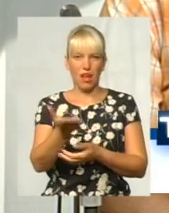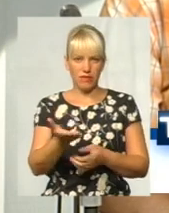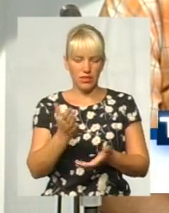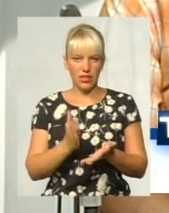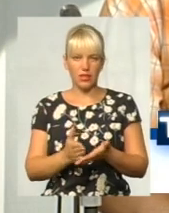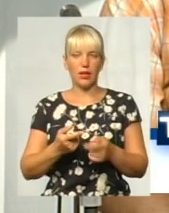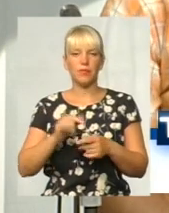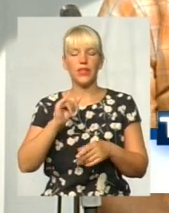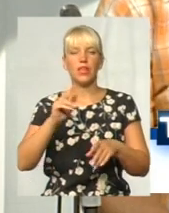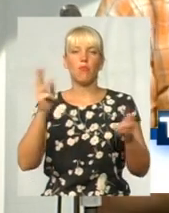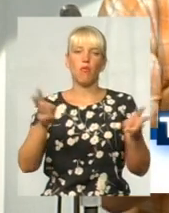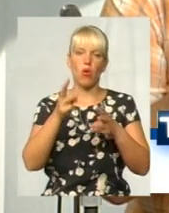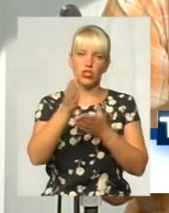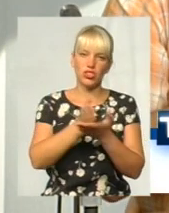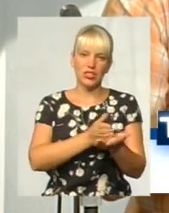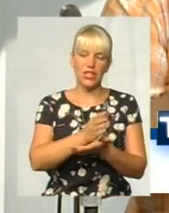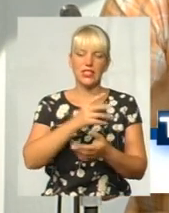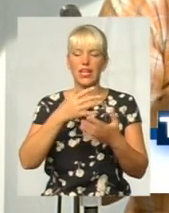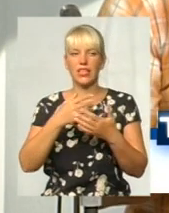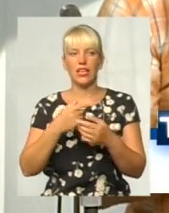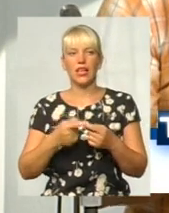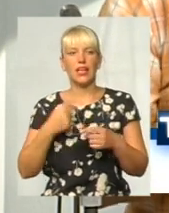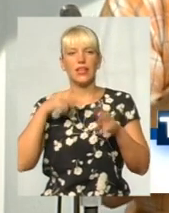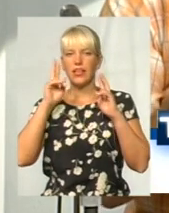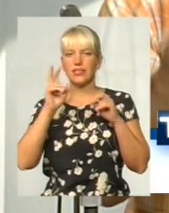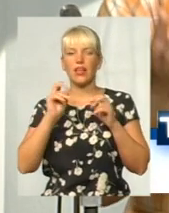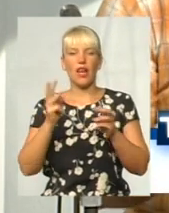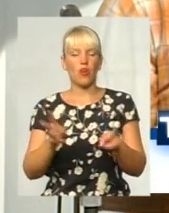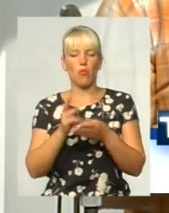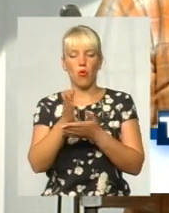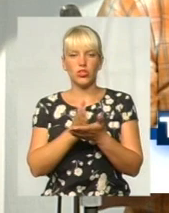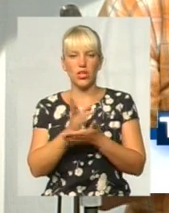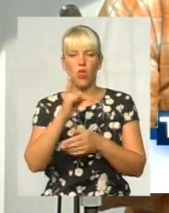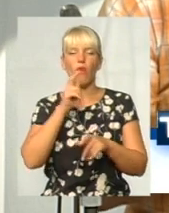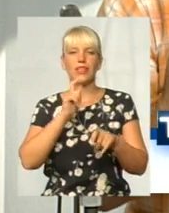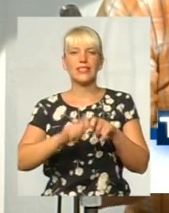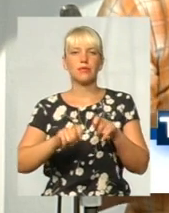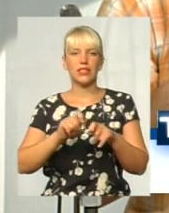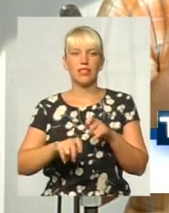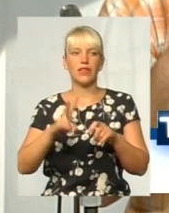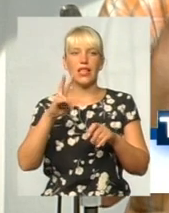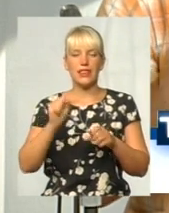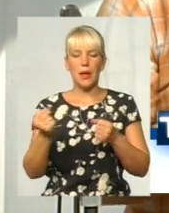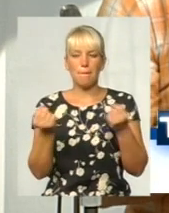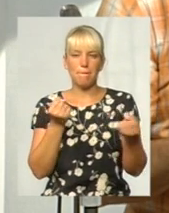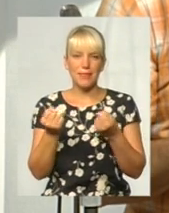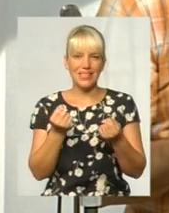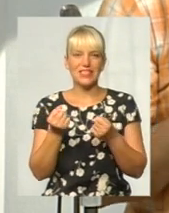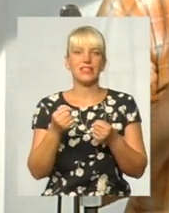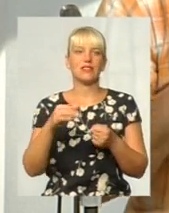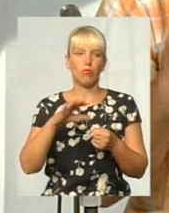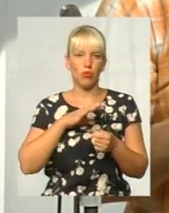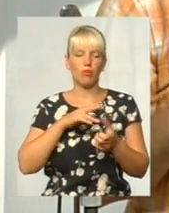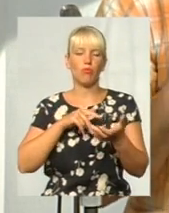пожежники, і всі дотичні… Я не знаю, як пожежники, але експертиза там на місність і стійкість проходила.